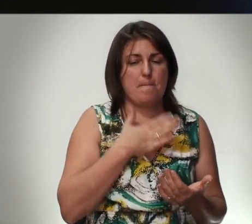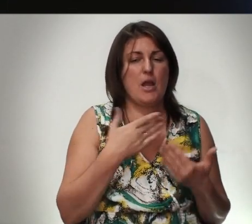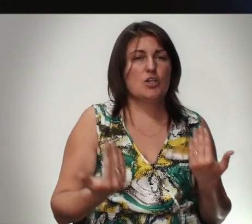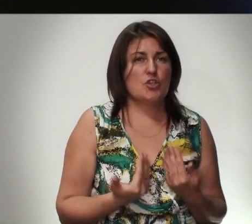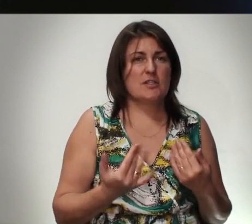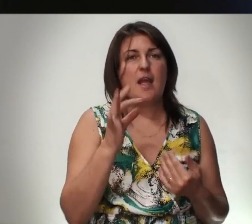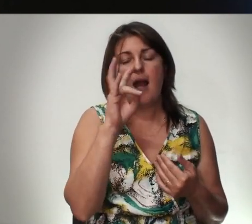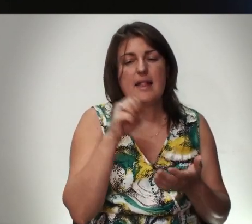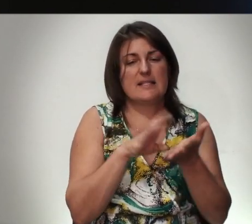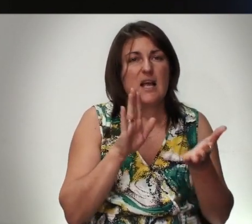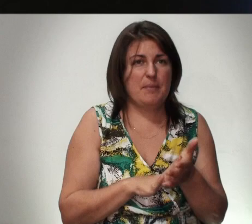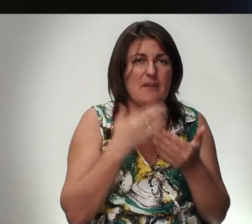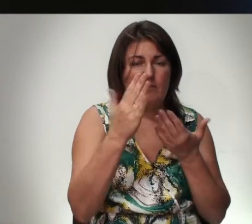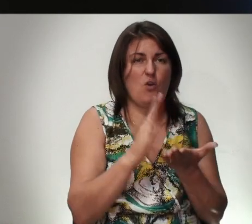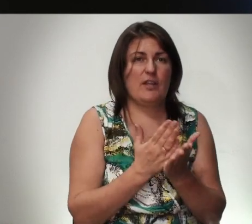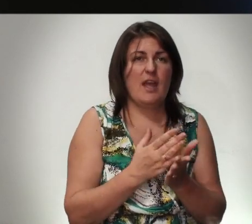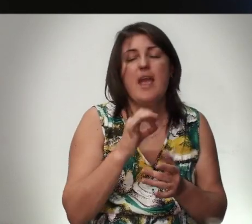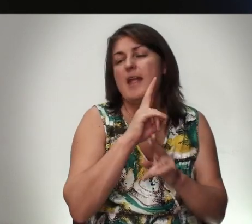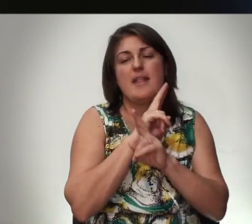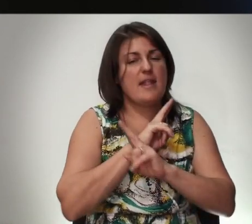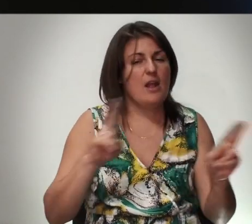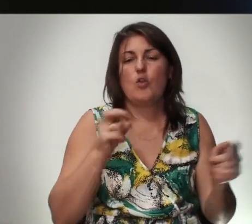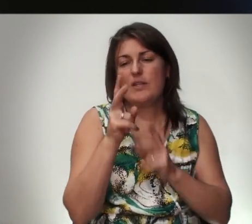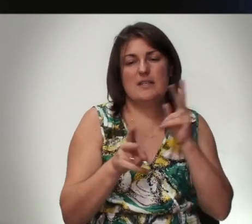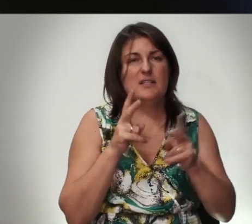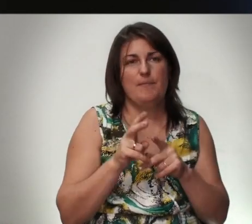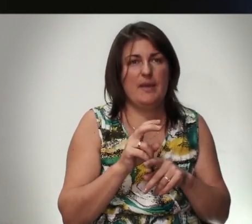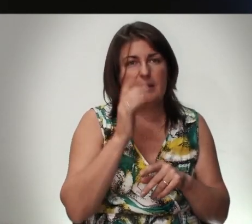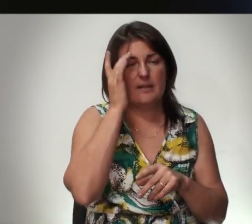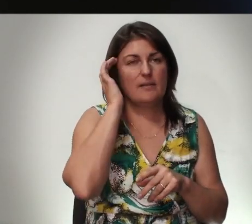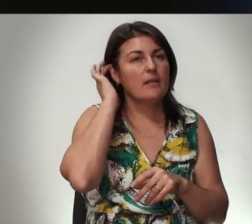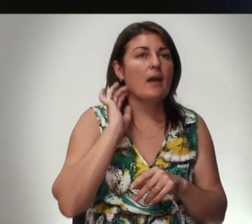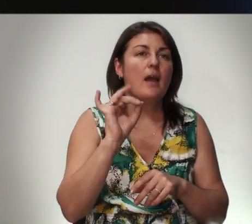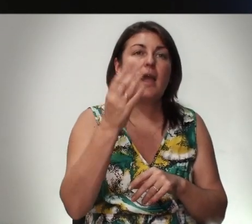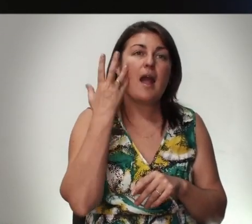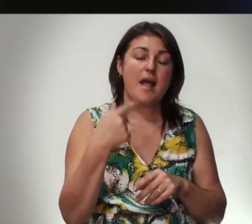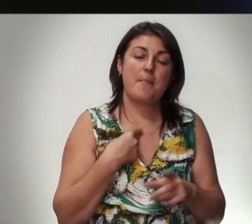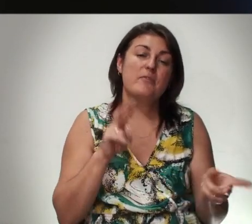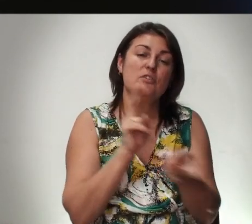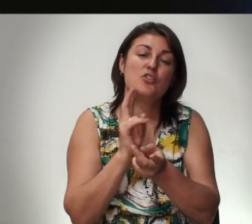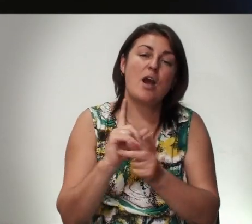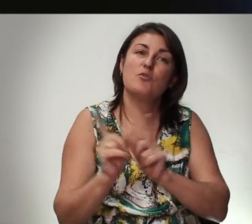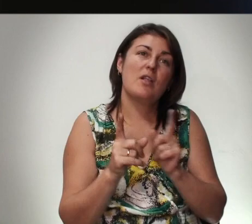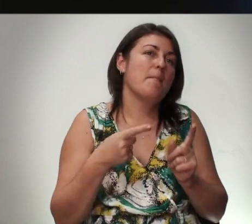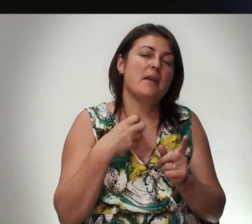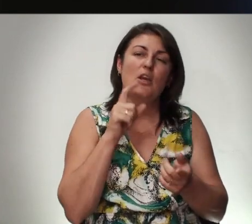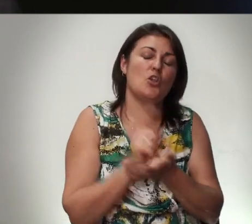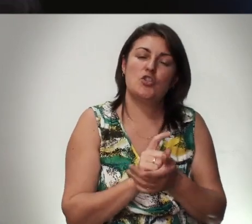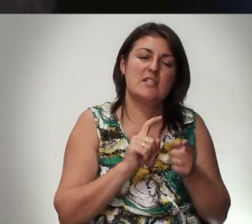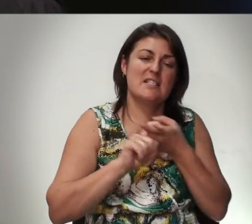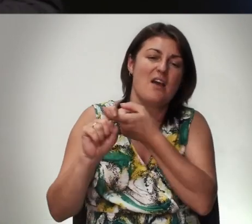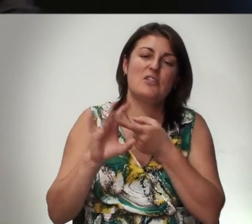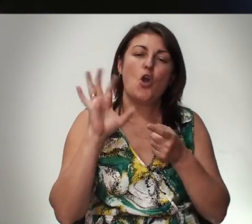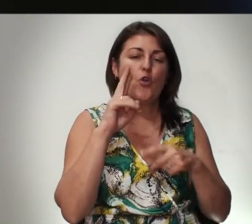Жизнь Она Записана На Его Книге И Никто Не Изменит Там И Когда Мы Встречаем Что Мы Не Должны Зависит